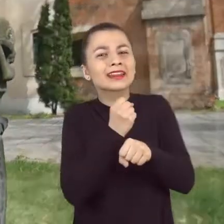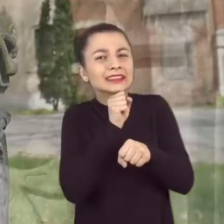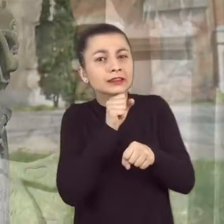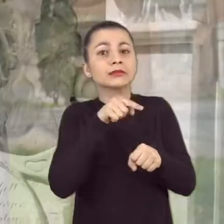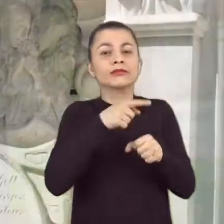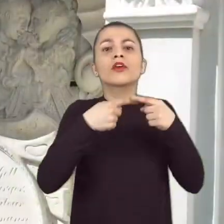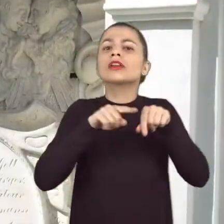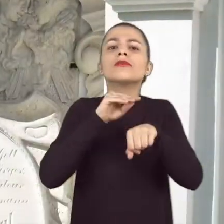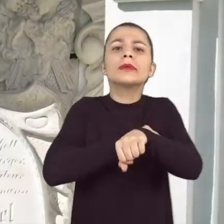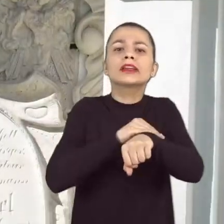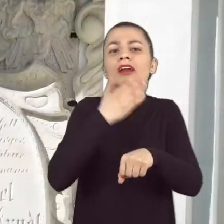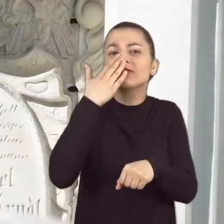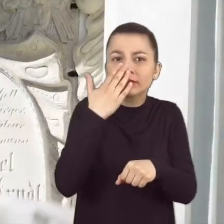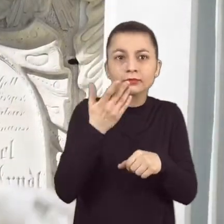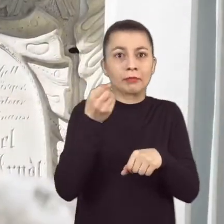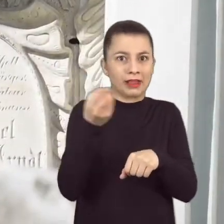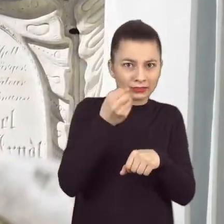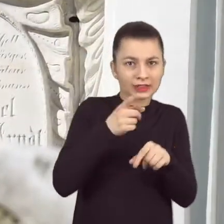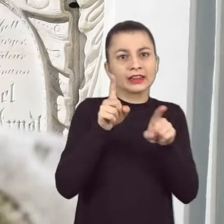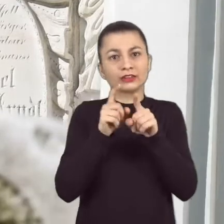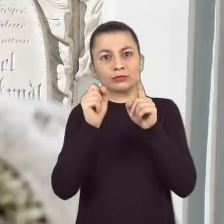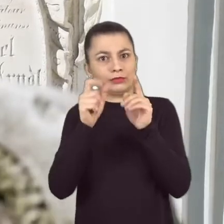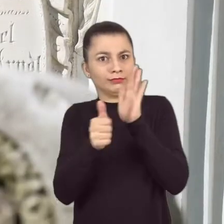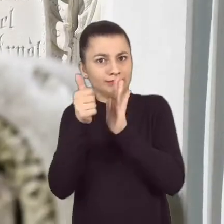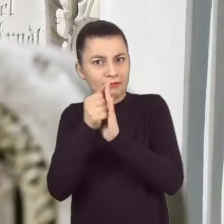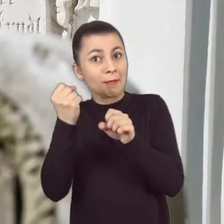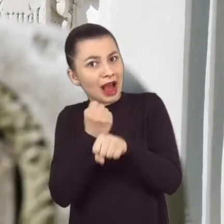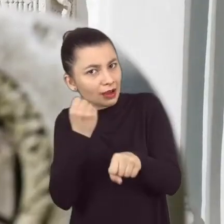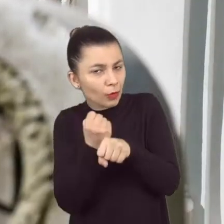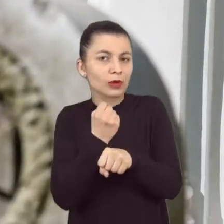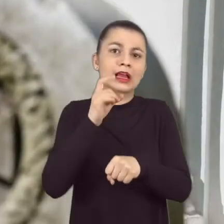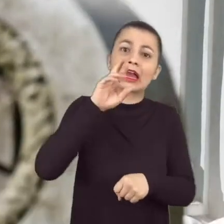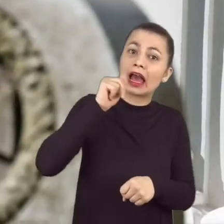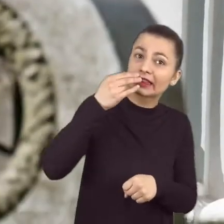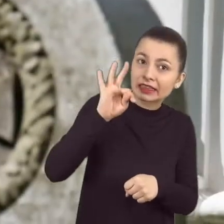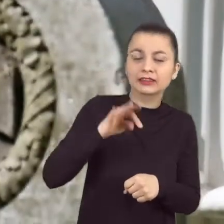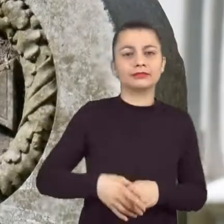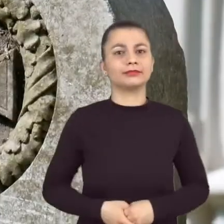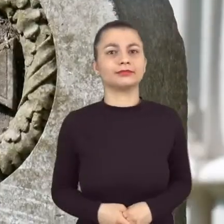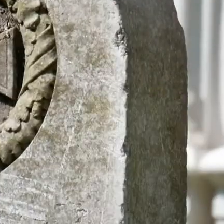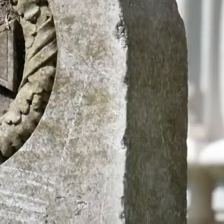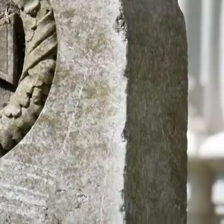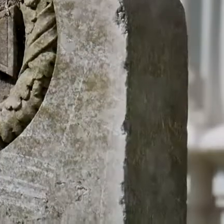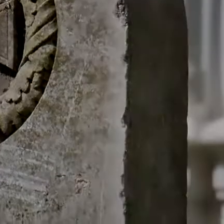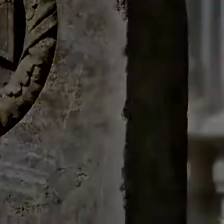wykonano w większości z piaskowca, ale znajdziemy również takie wykute z marmuru czy granitu.